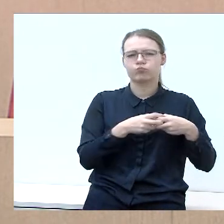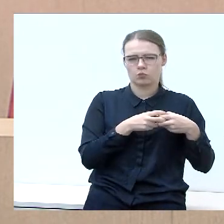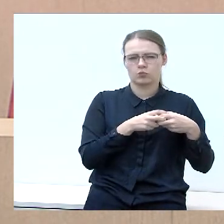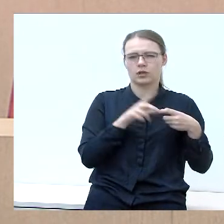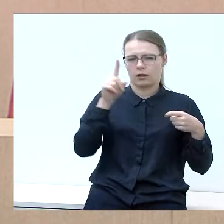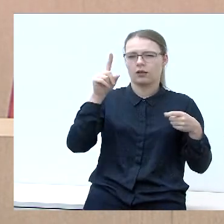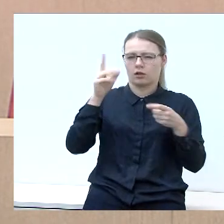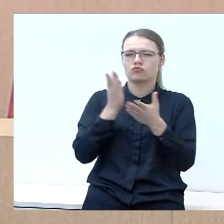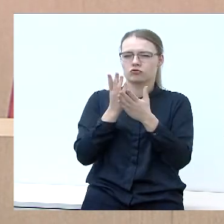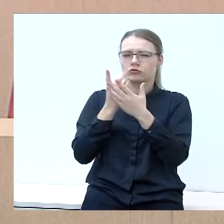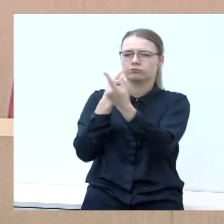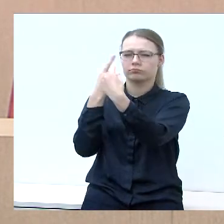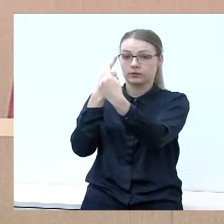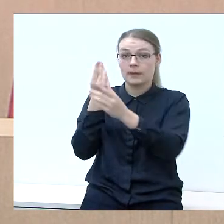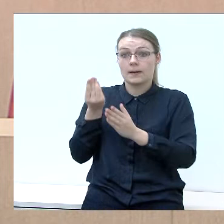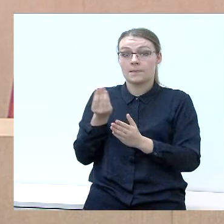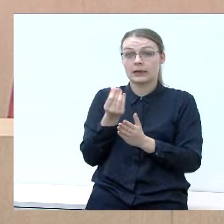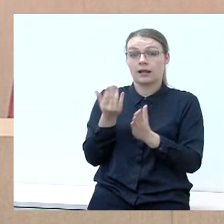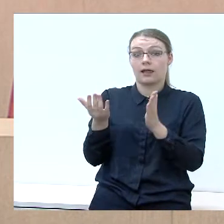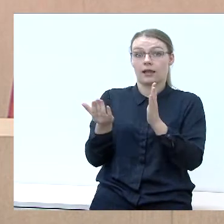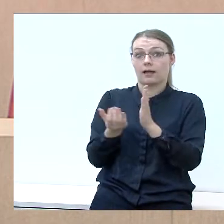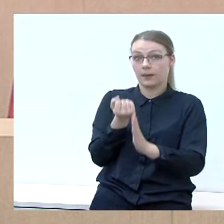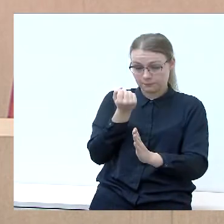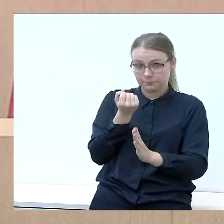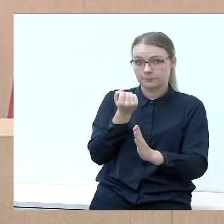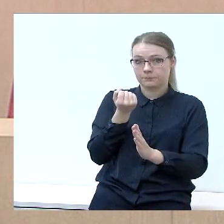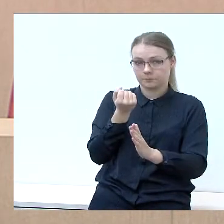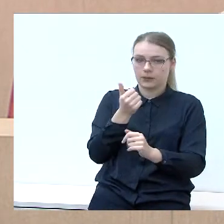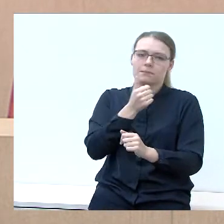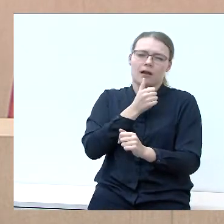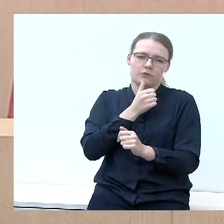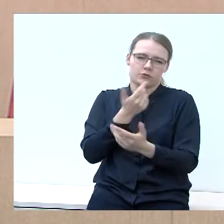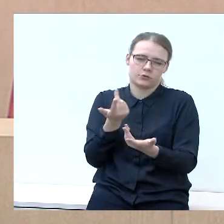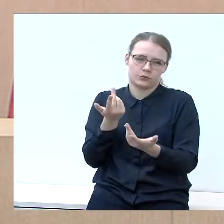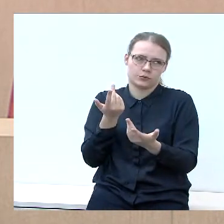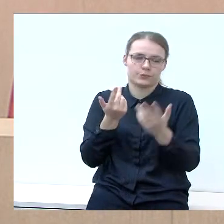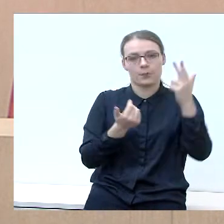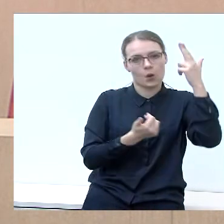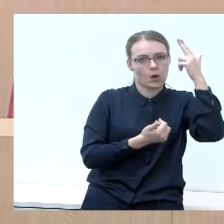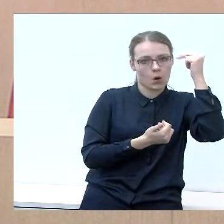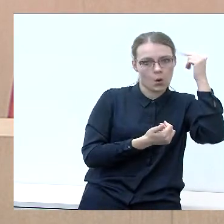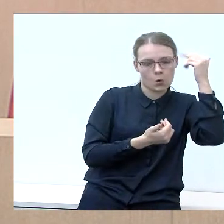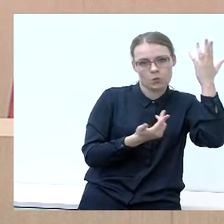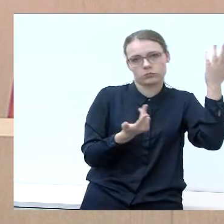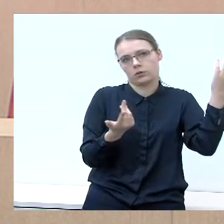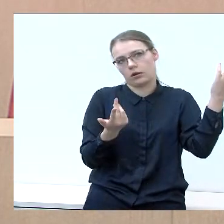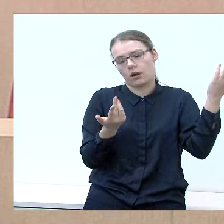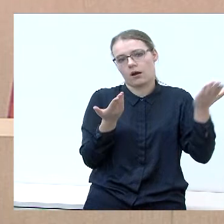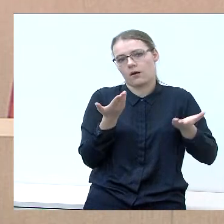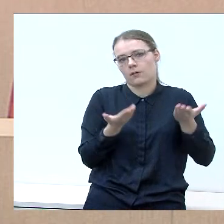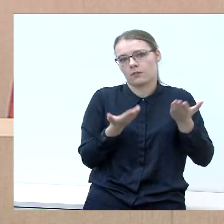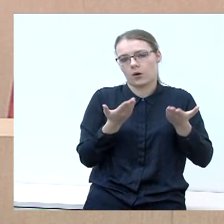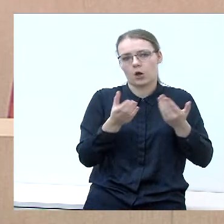kad gausim pinigų ir pasienio lyginus, pavyzdžiui, ten kokius Kauną mūsų arba